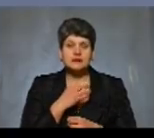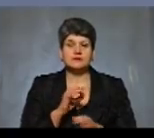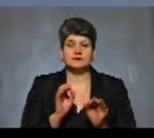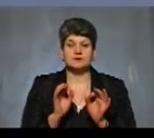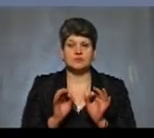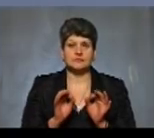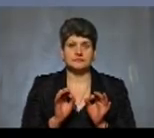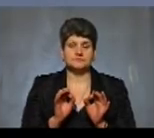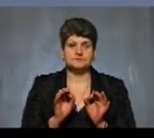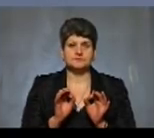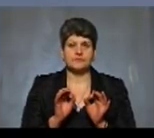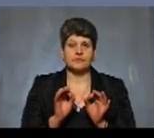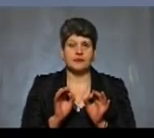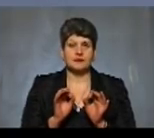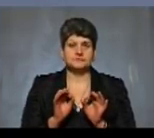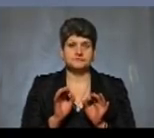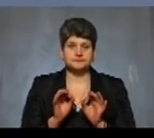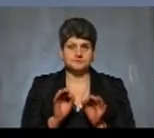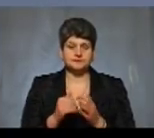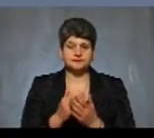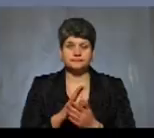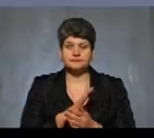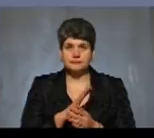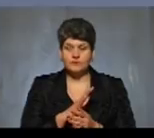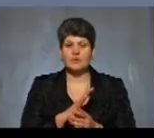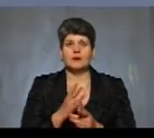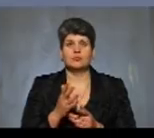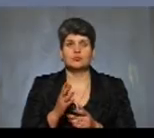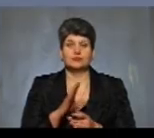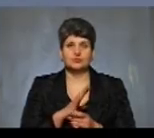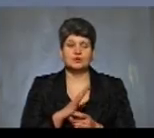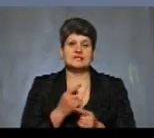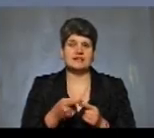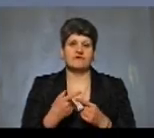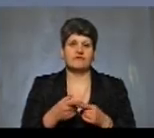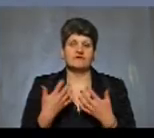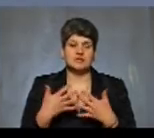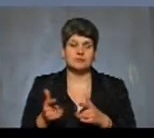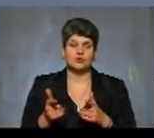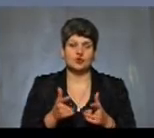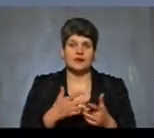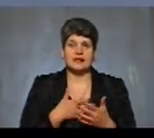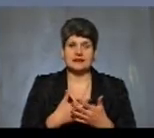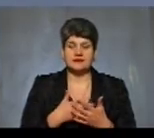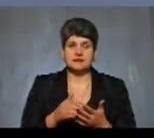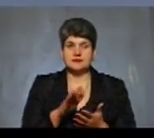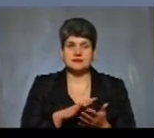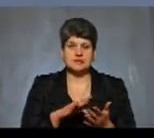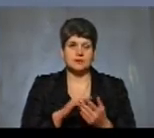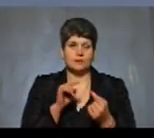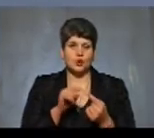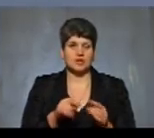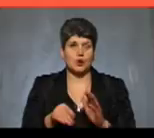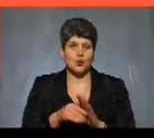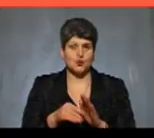якості були реалізовані в Україні. Власне, вона підготовлена журналістами громадського та активістами Центру протидії корупції. Давайте